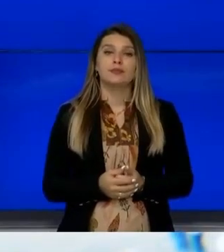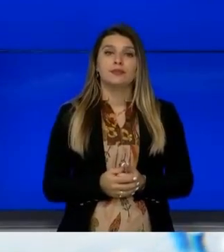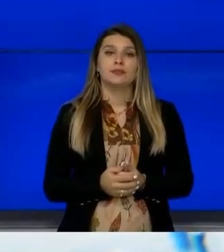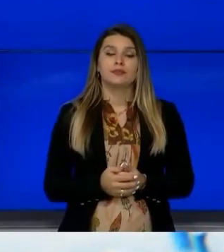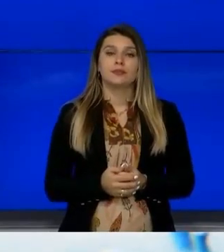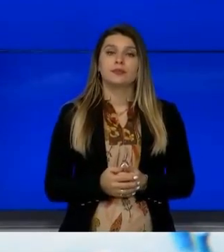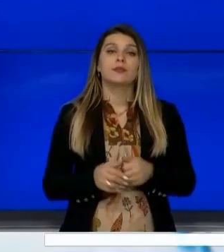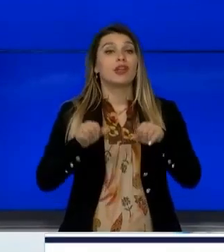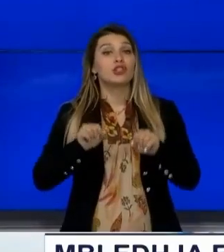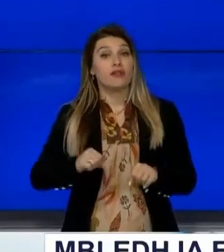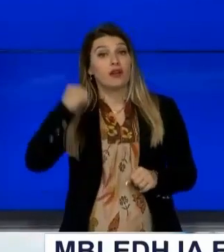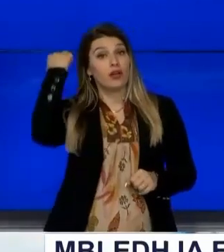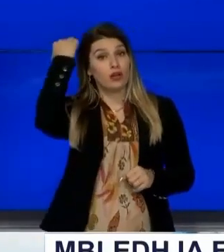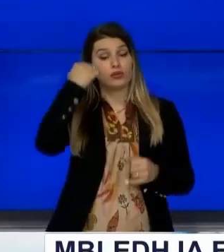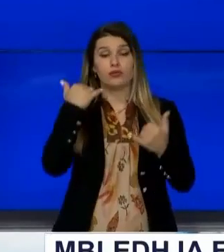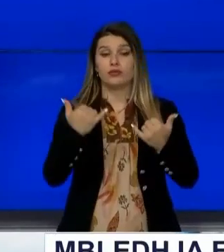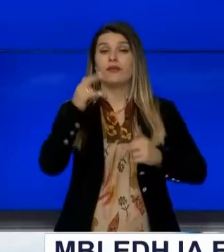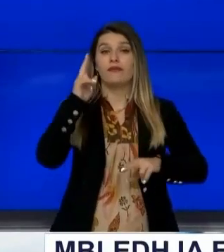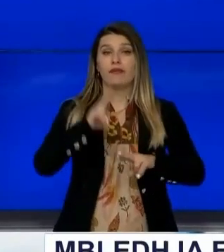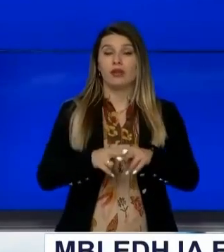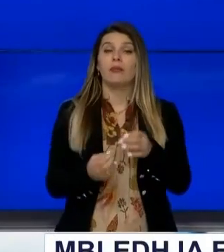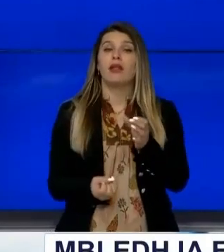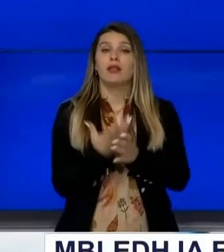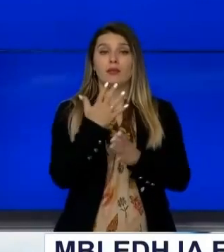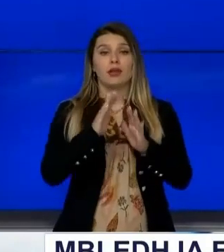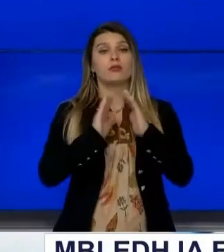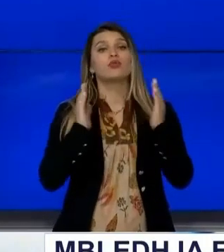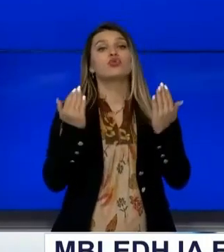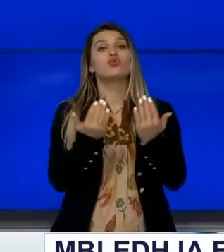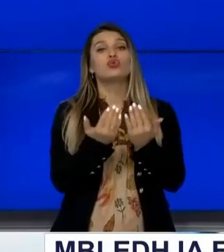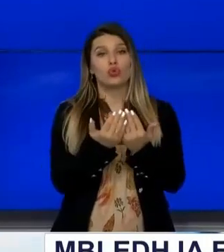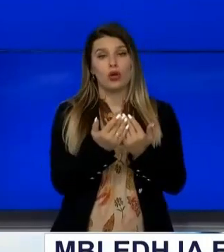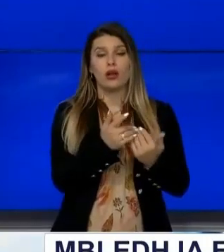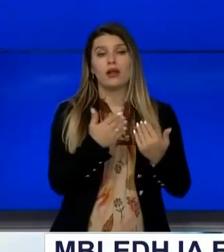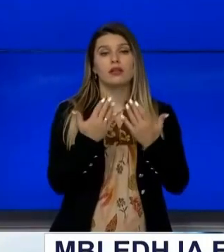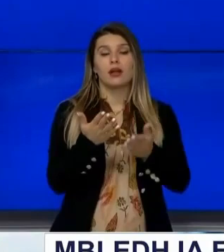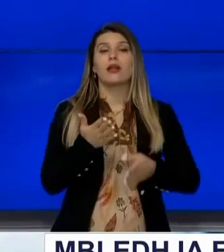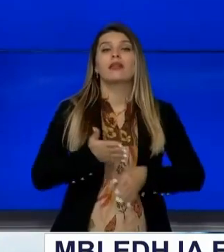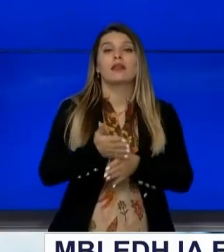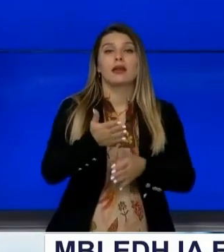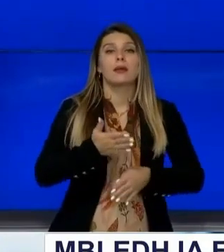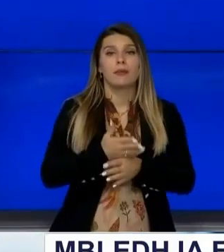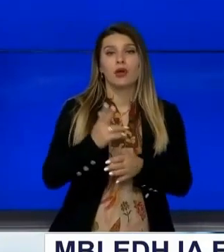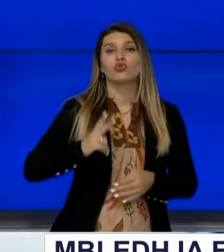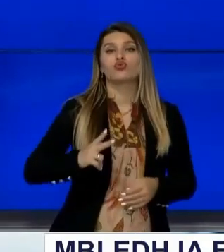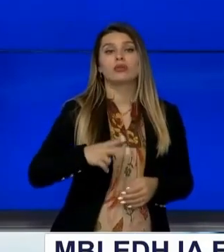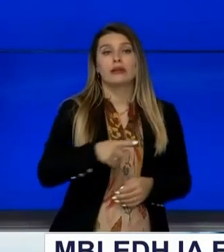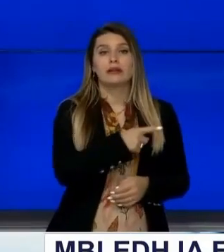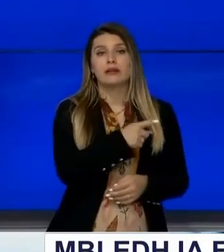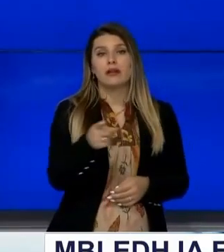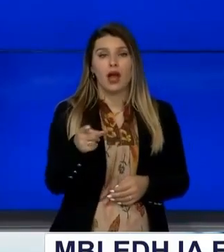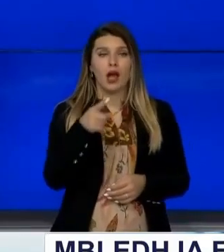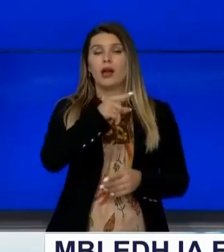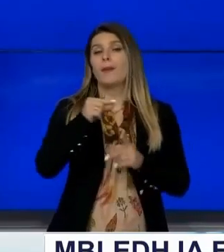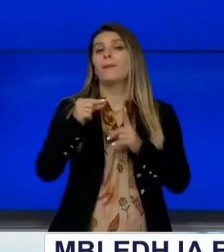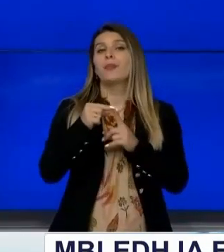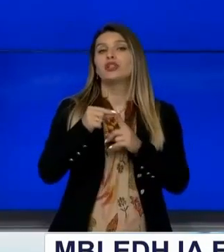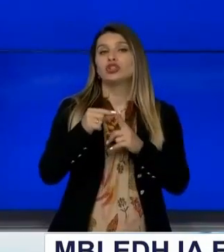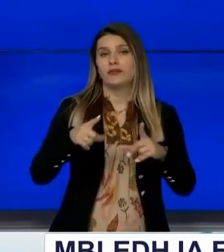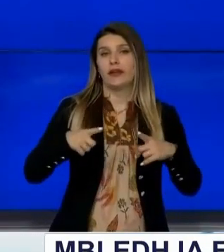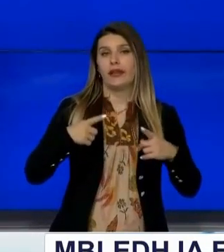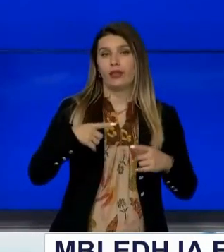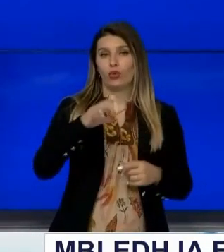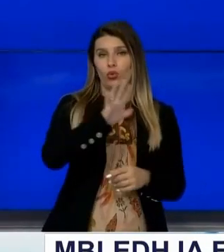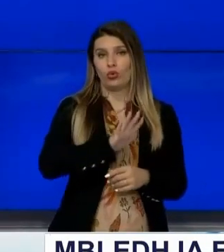Qeveria Kosovës mori vendim për themelimin e zyres për ofrimin e asistencës për cytotarët e luginës të preshevës Në këtë